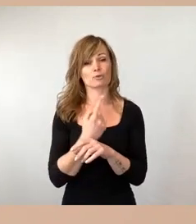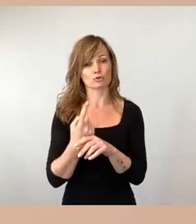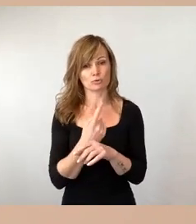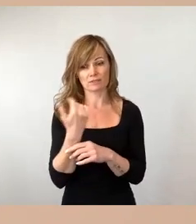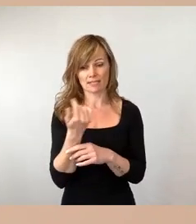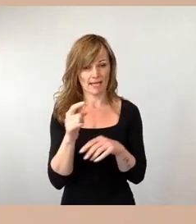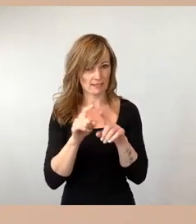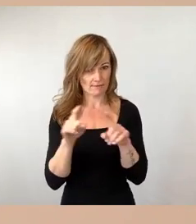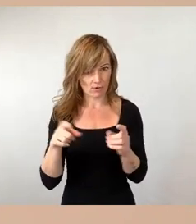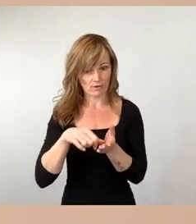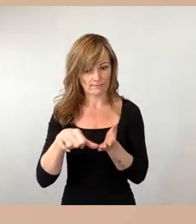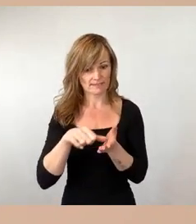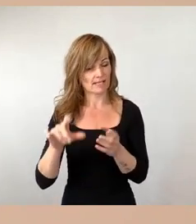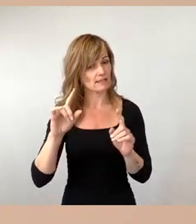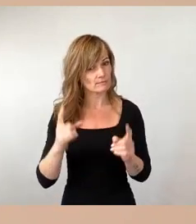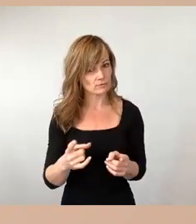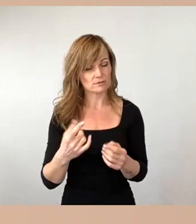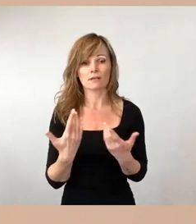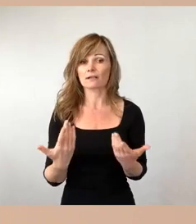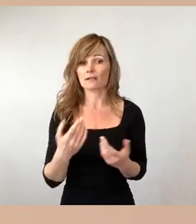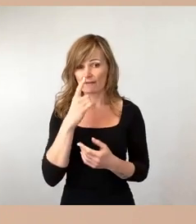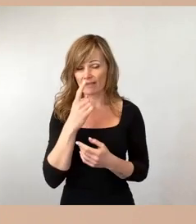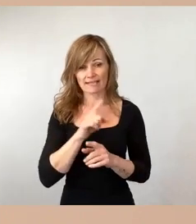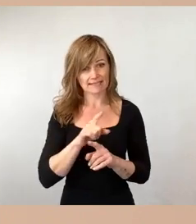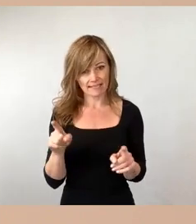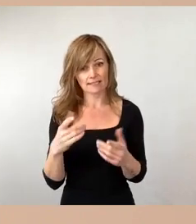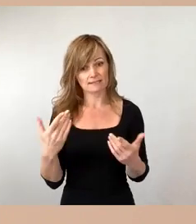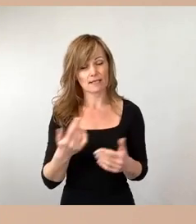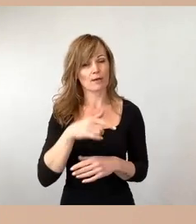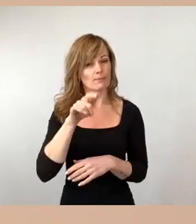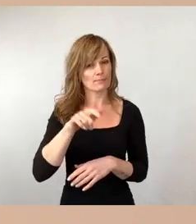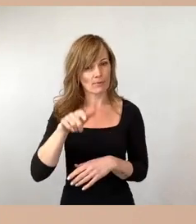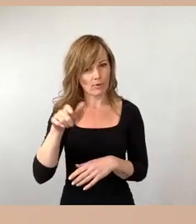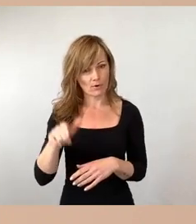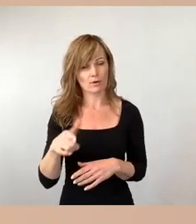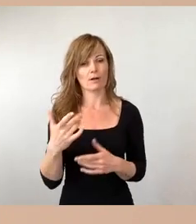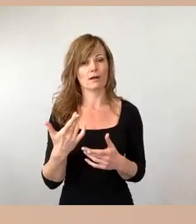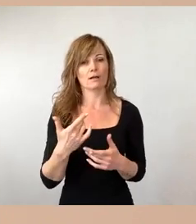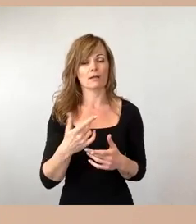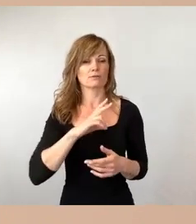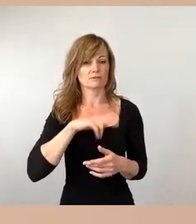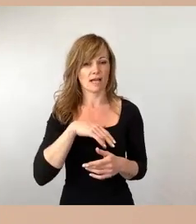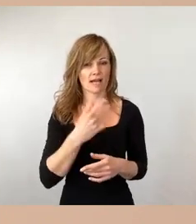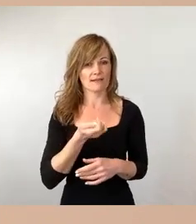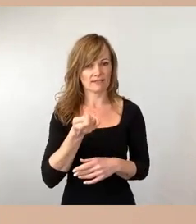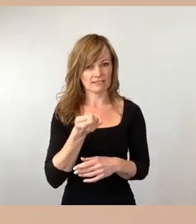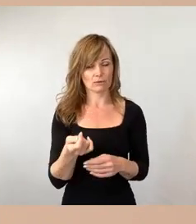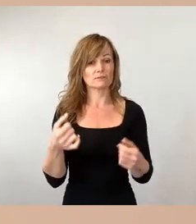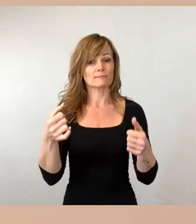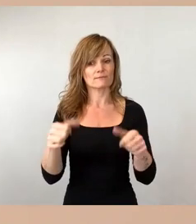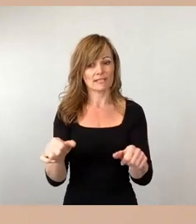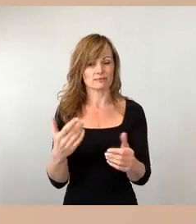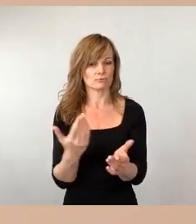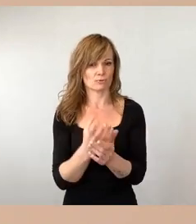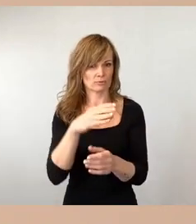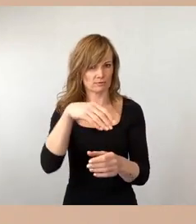Ansonsten wären die Bürgerinnen und Bürger sozialversicherungspflichtig. Und wir haben ein neues Gesetz, das